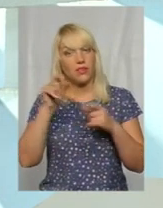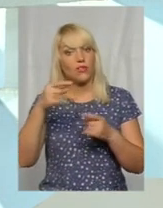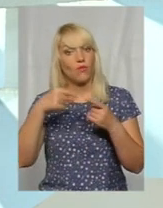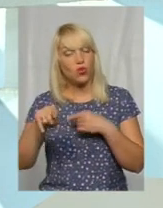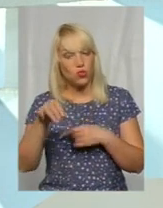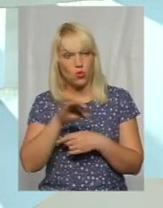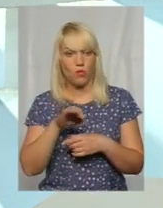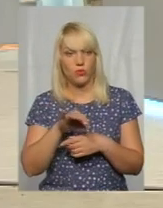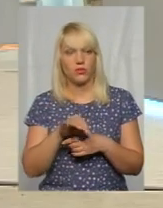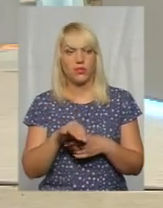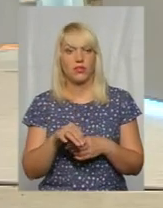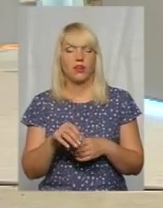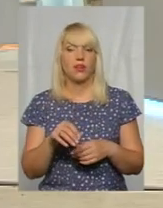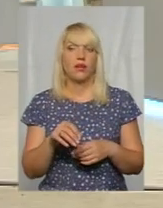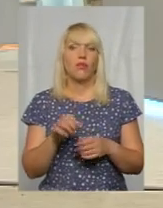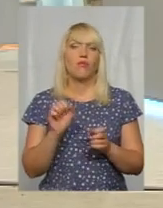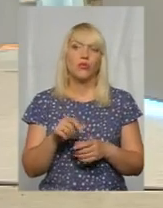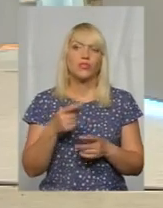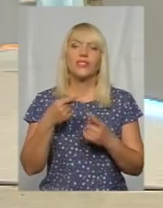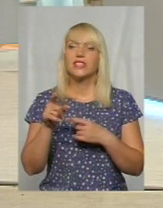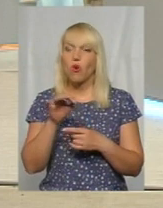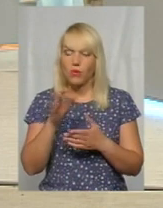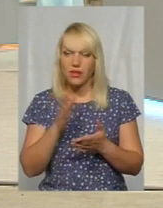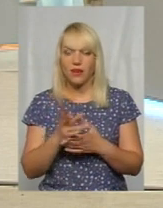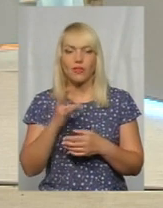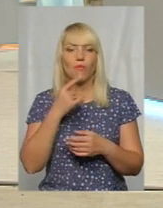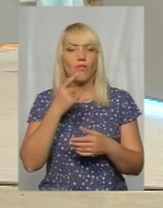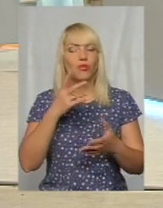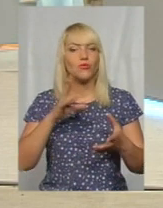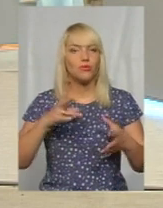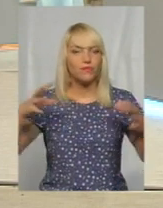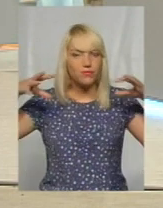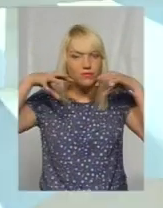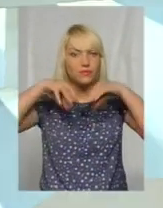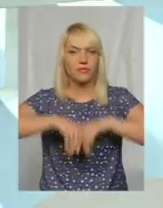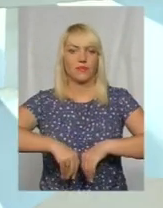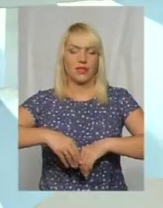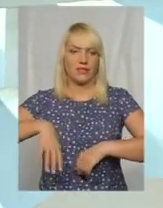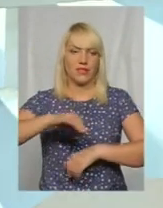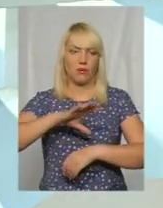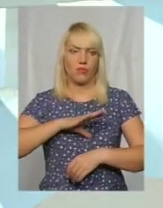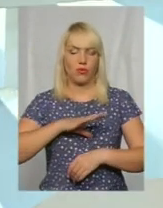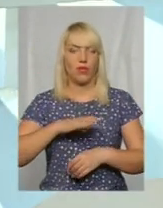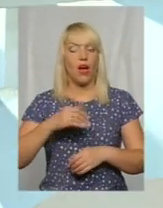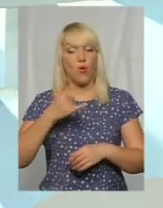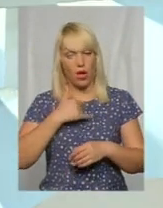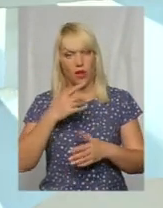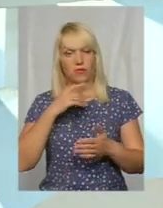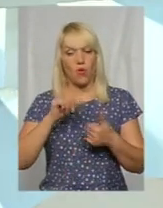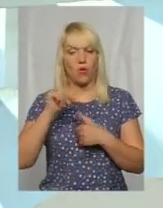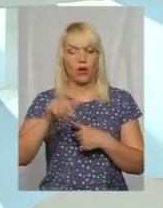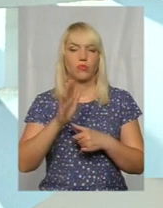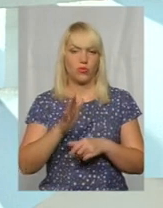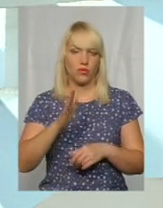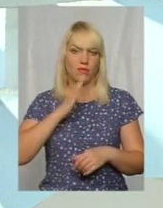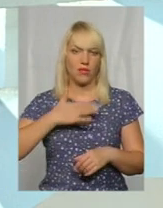область, то, можливо, ще в якійсь області є. Ми говоримо сьогодні про централізованою, а в нас в області є база даних таких створена, і